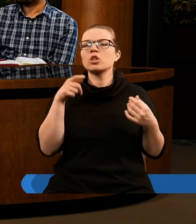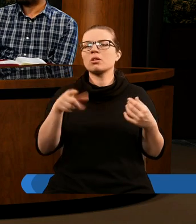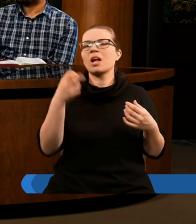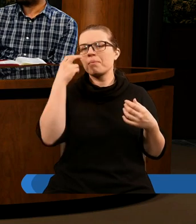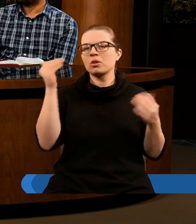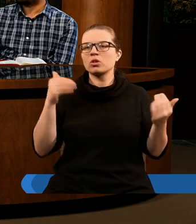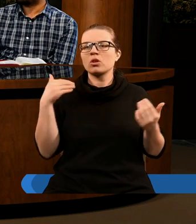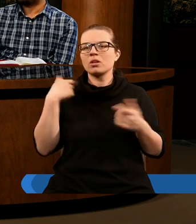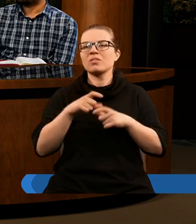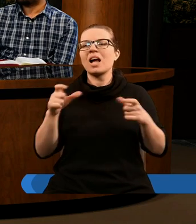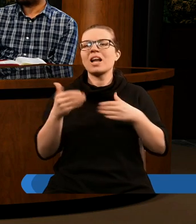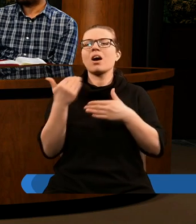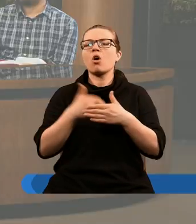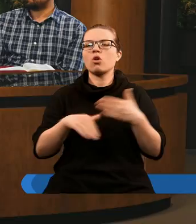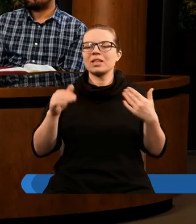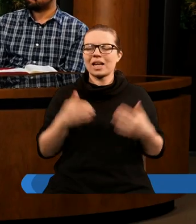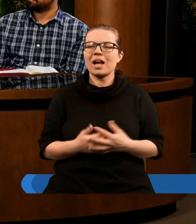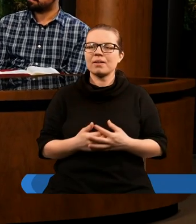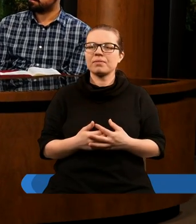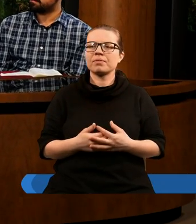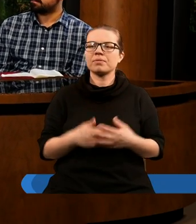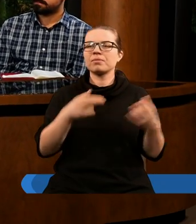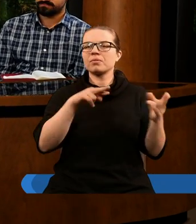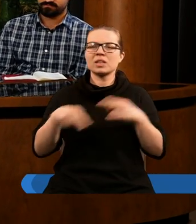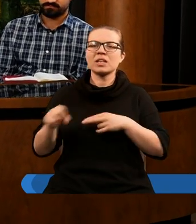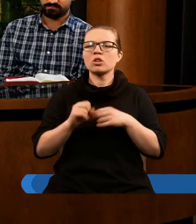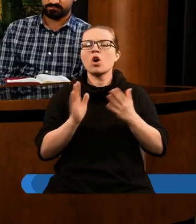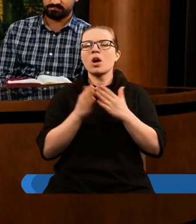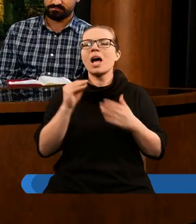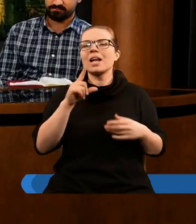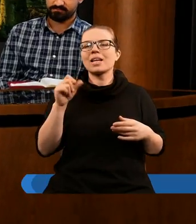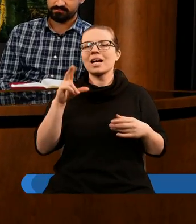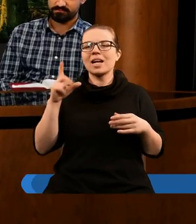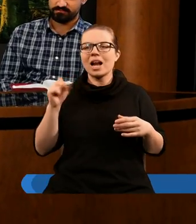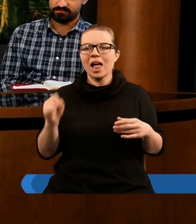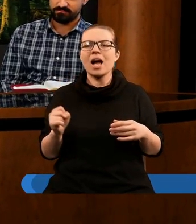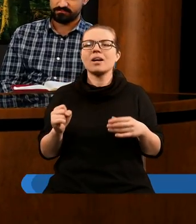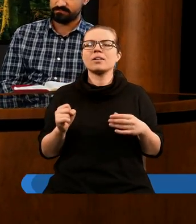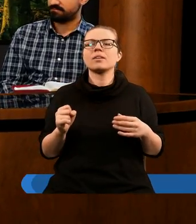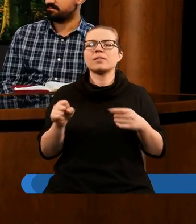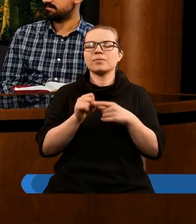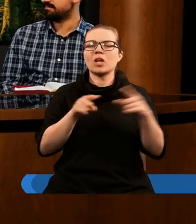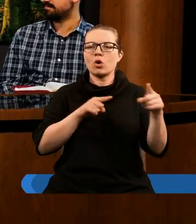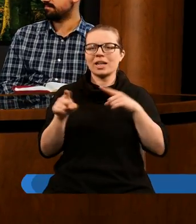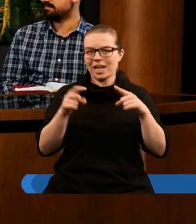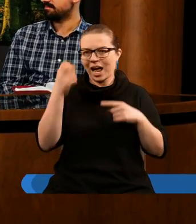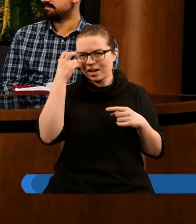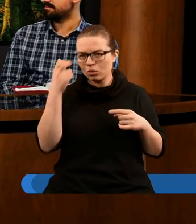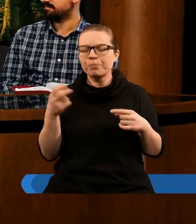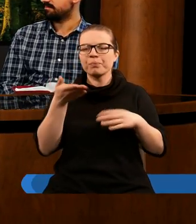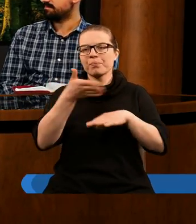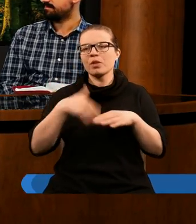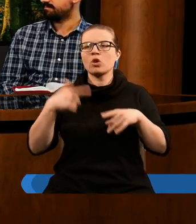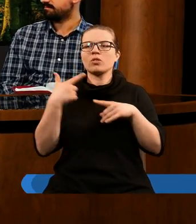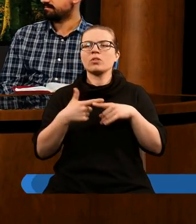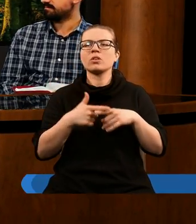ta pieczęć może być w czasach końca? Wracając jeszcze do księgi Jezechiela i do znaku w